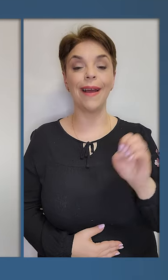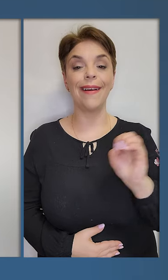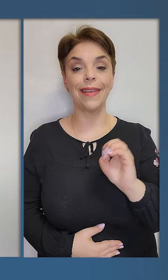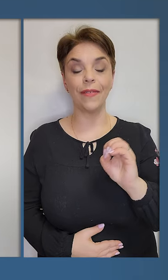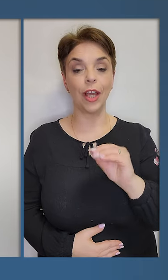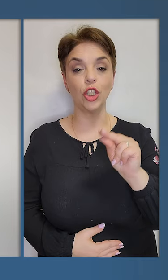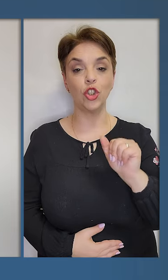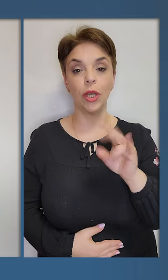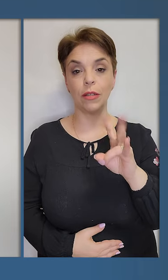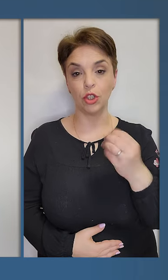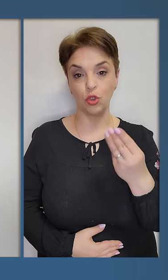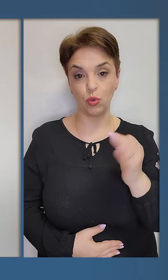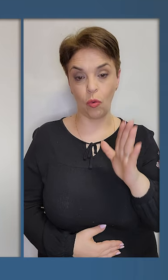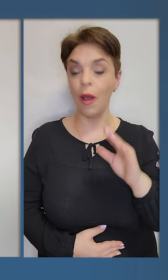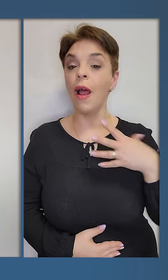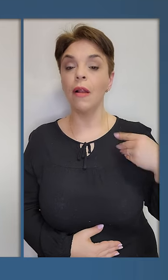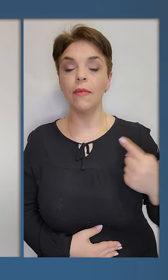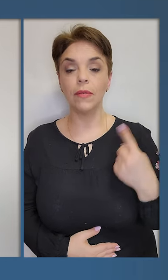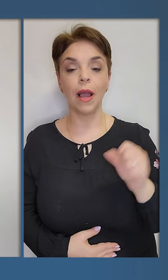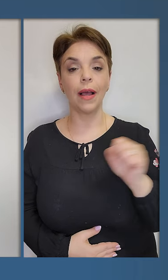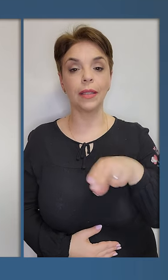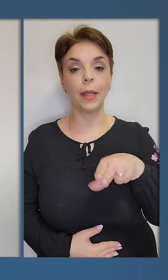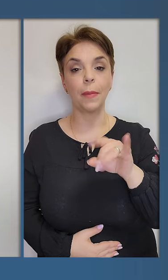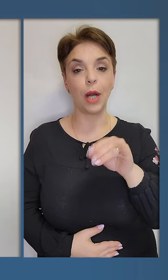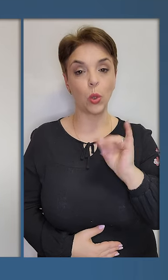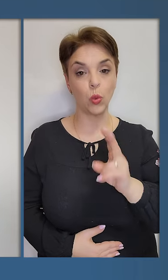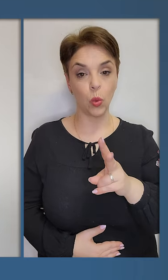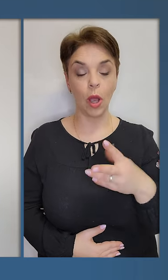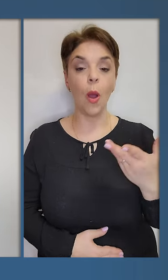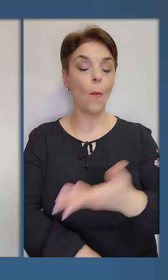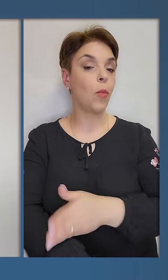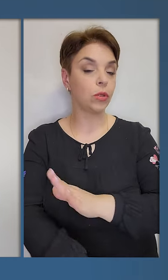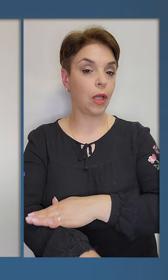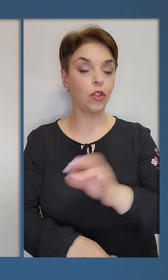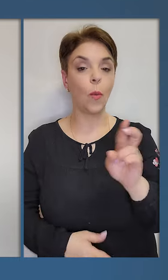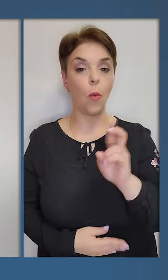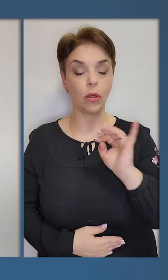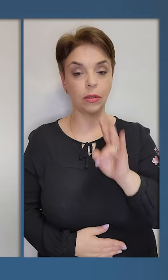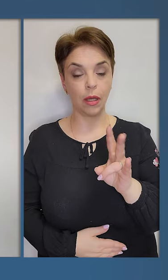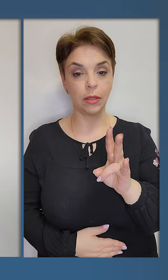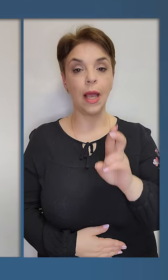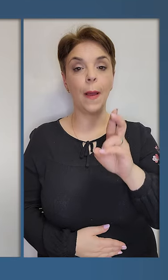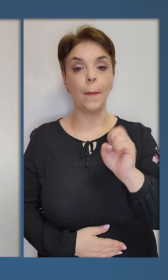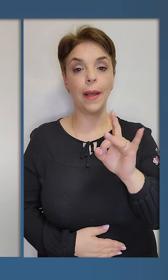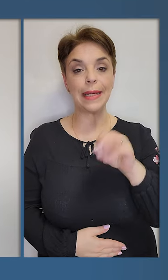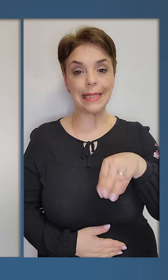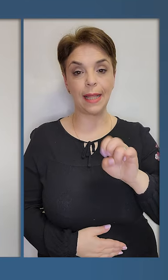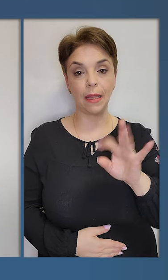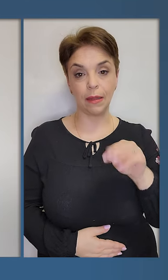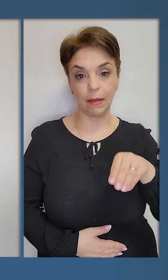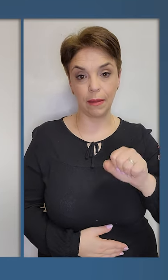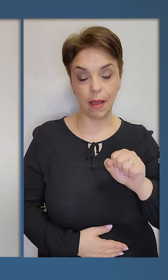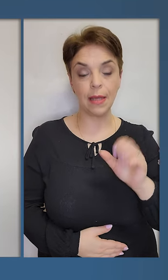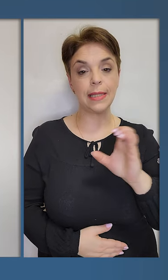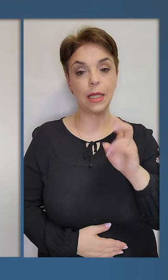Євген Чернишов, Львівщина, Андрій Працюк, Полтавщина, Богдан Брестень